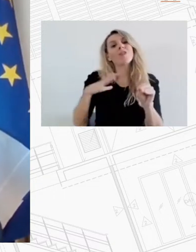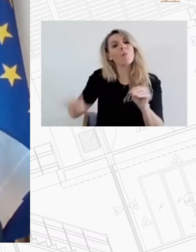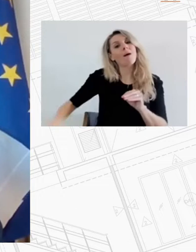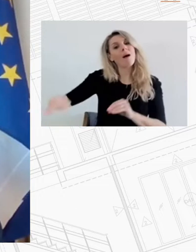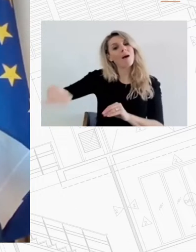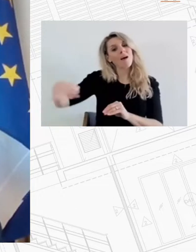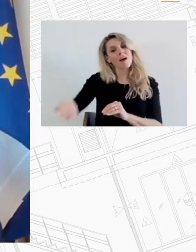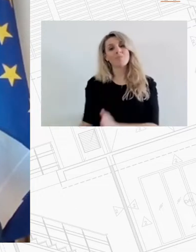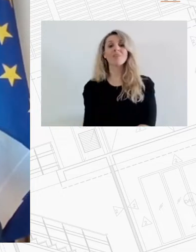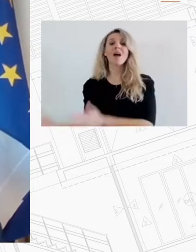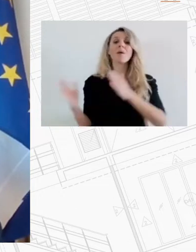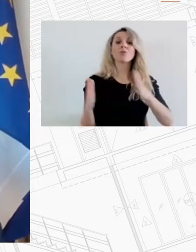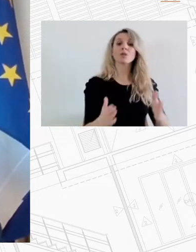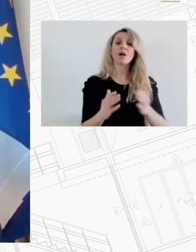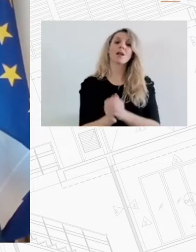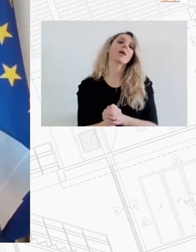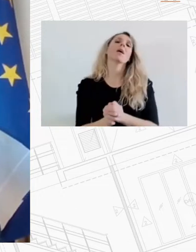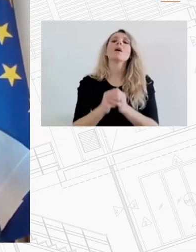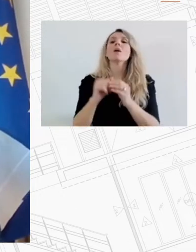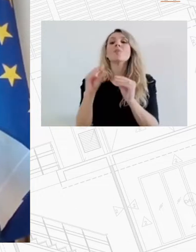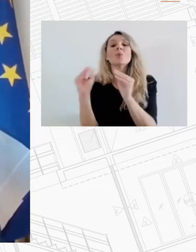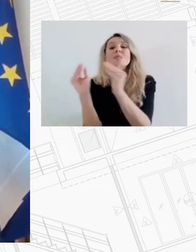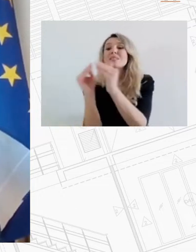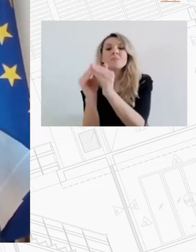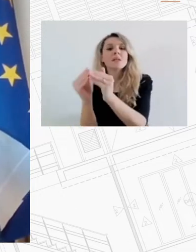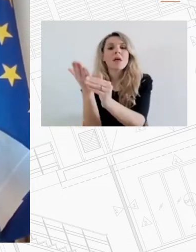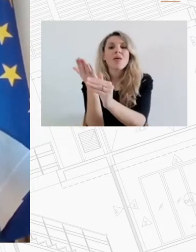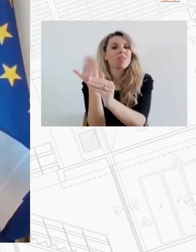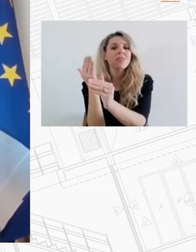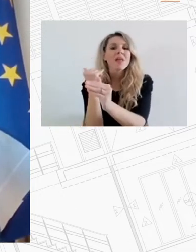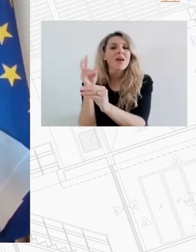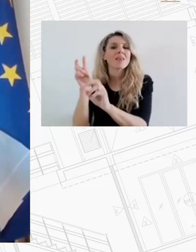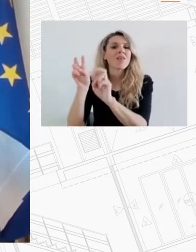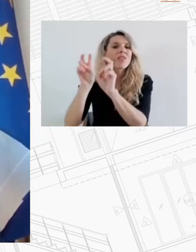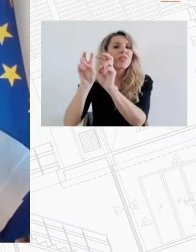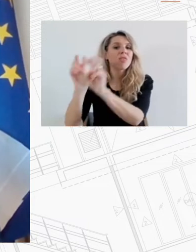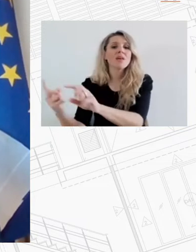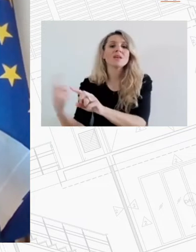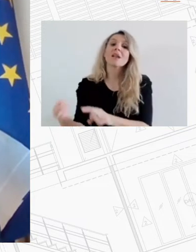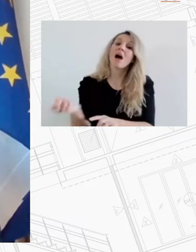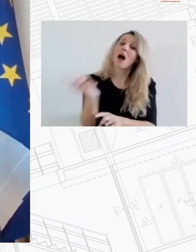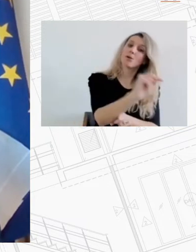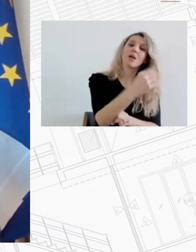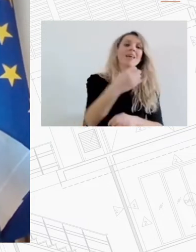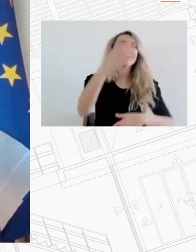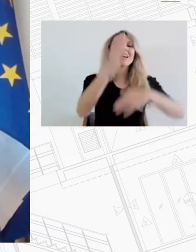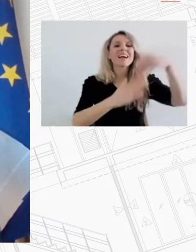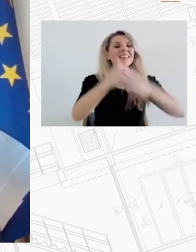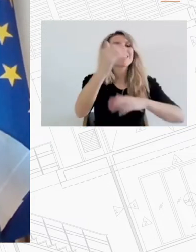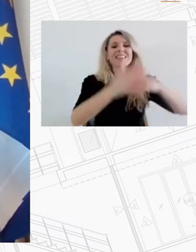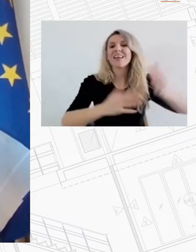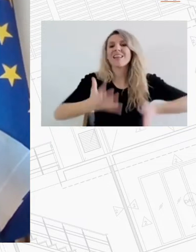έλλειψη οικονομικά προσφητής κατοικίας σε συνδυασμό με την απαξίωση του κτηριακού αποθέματος οδηγεί σε